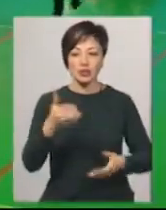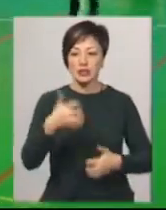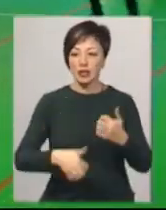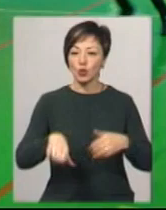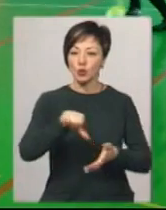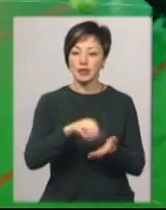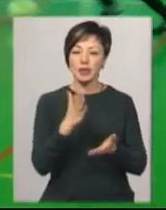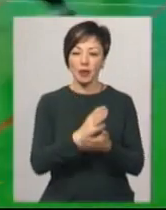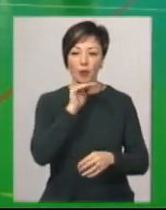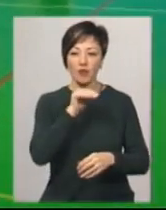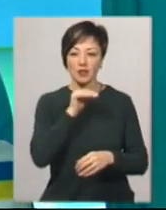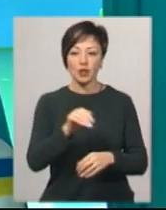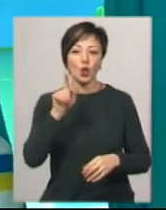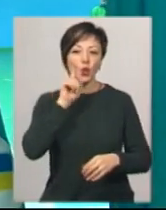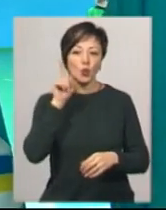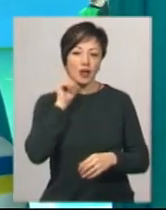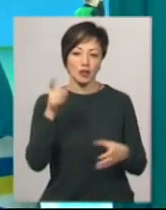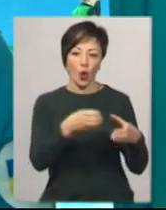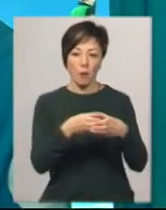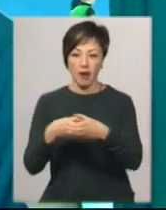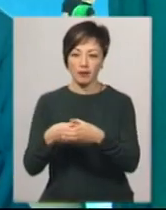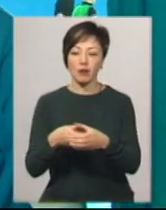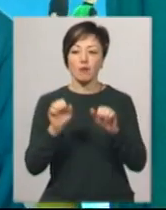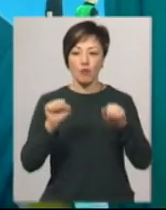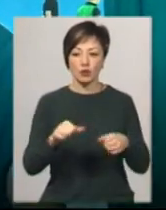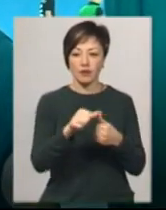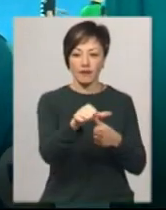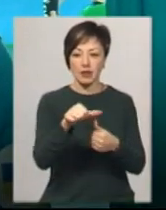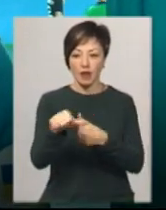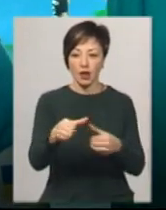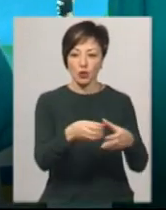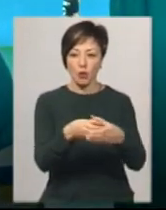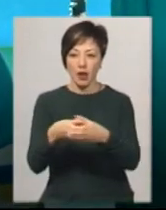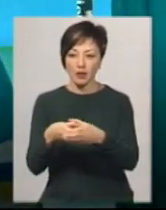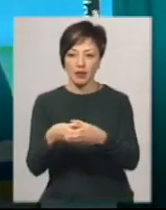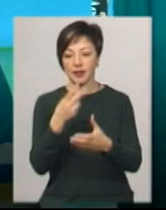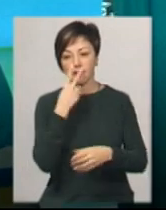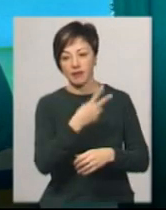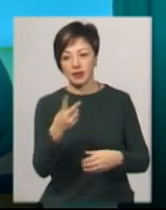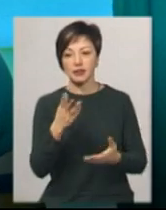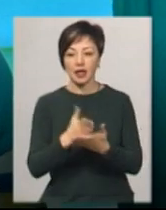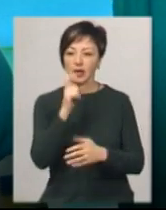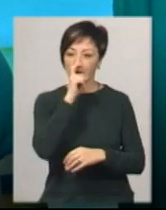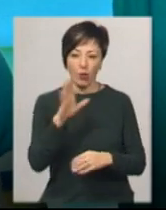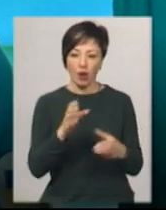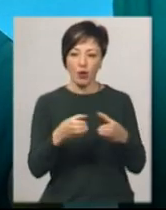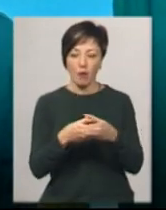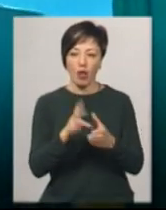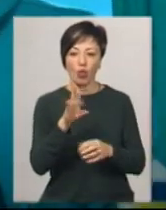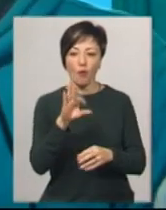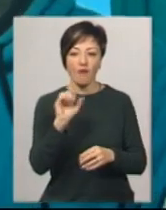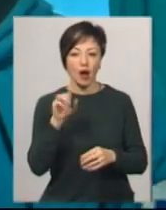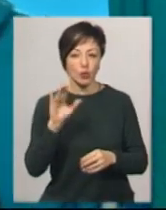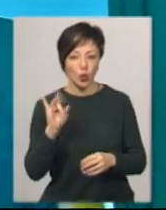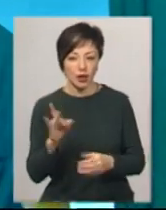учасників є професійні юнацькі команди. Можна виділяти команди, дивитися, там є непогані команди, новатор